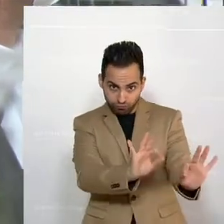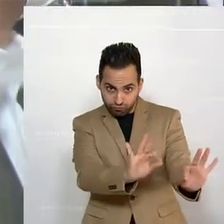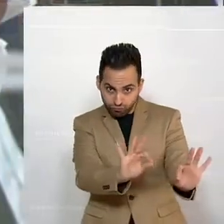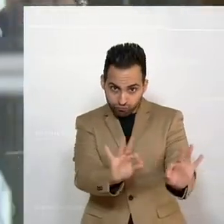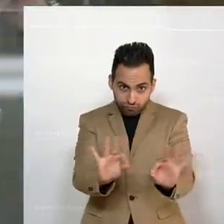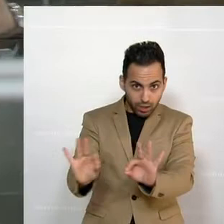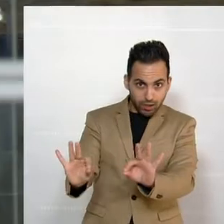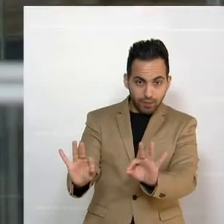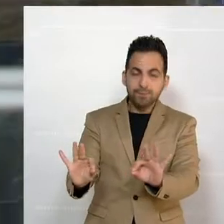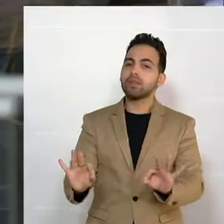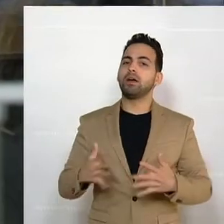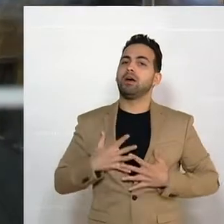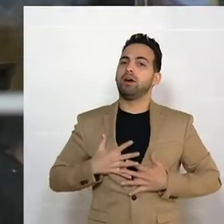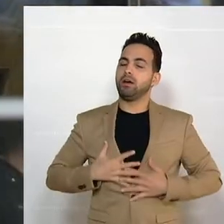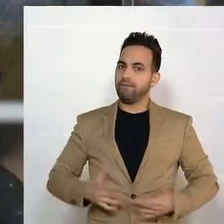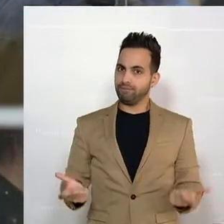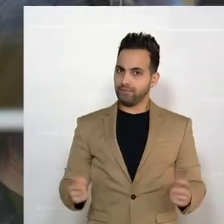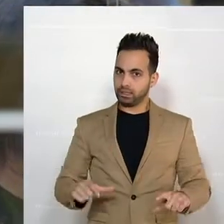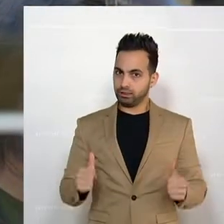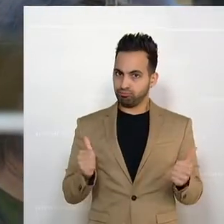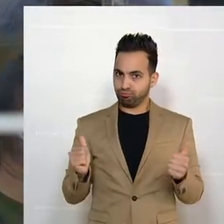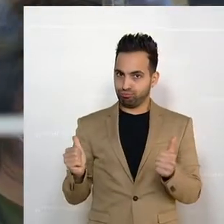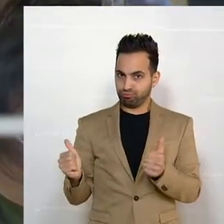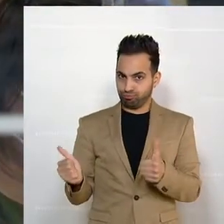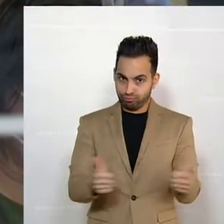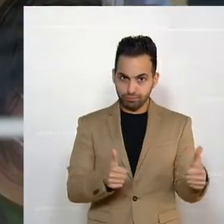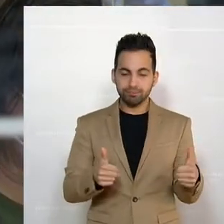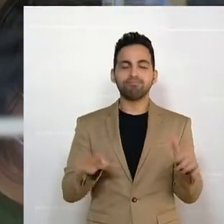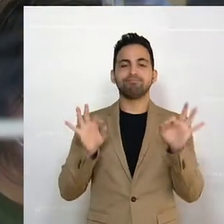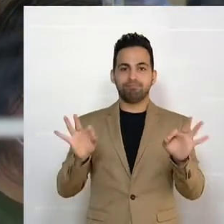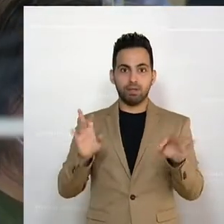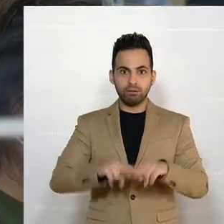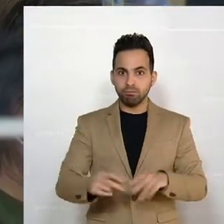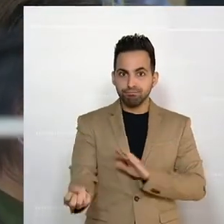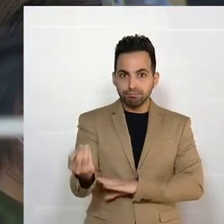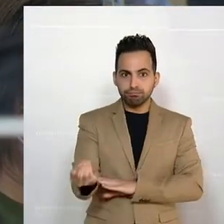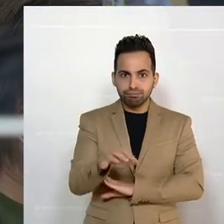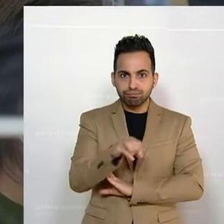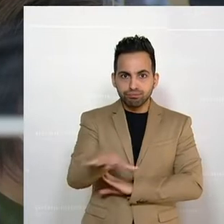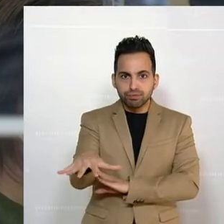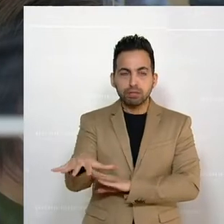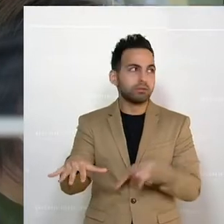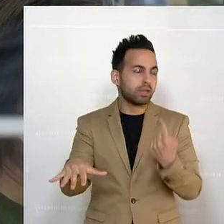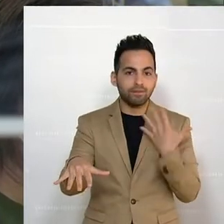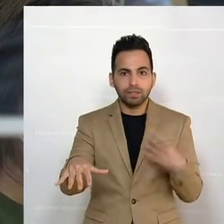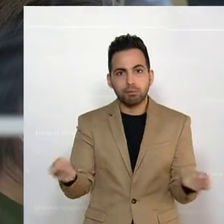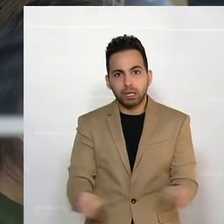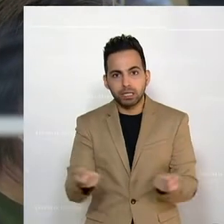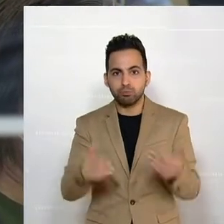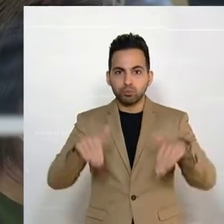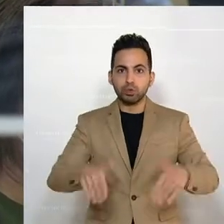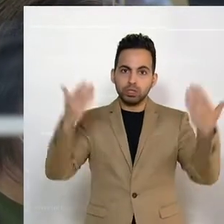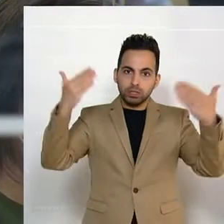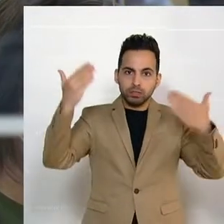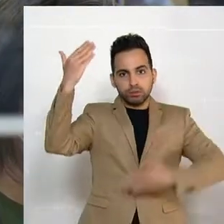gehen kann. Ich glaube, das ist ganz wichtig, weil sonst habe ich wieder schlussendlich das Problem, dass ich meinen Betrieb schließen muss. Das